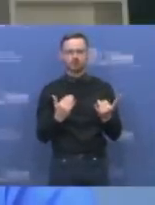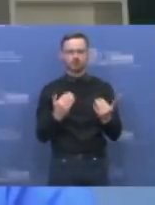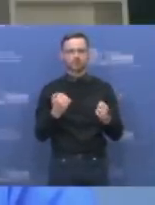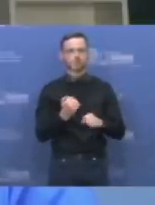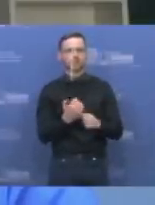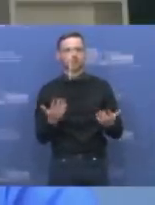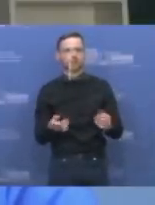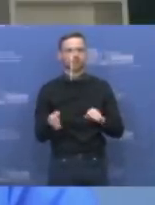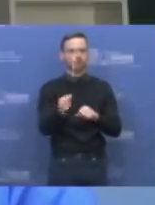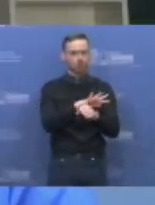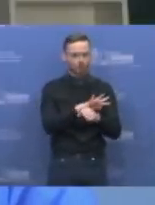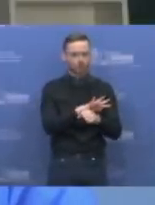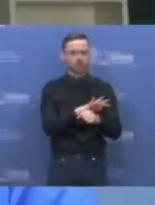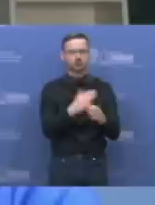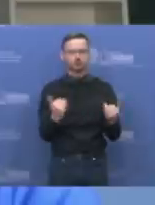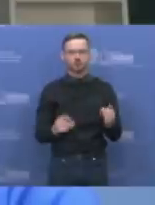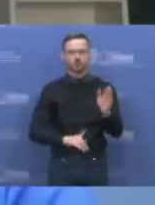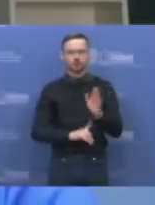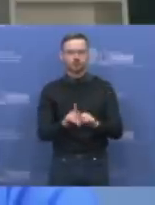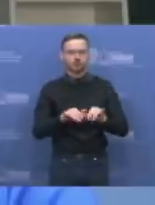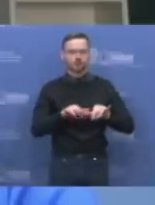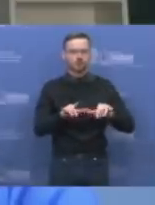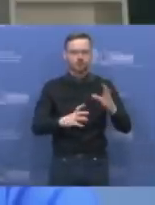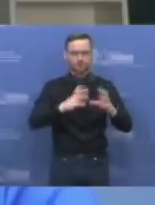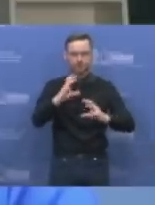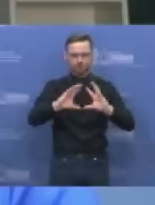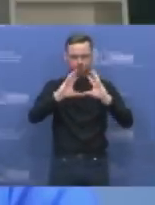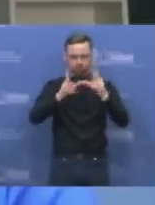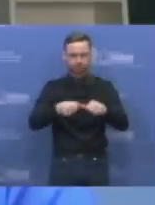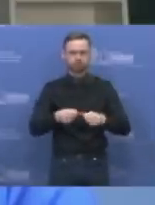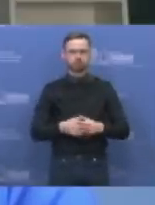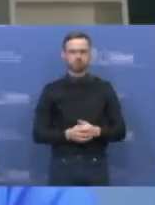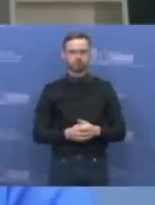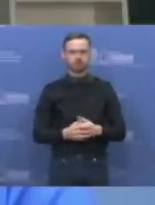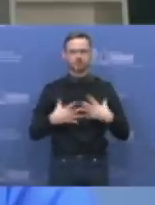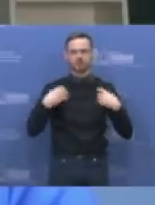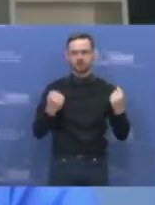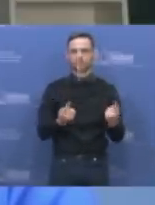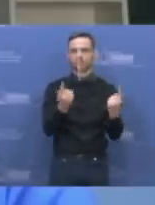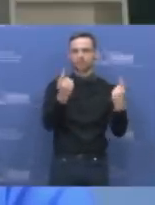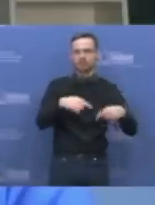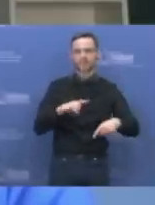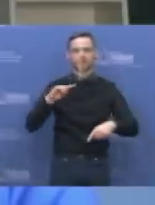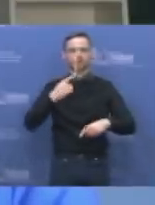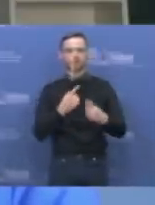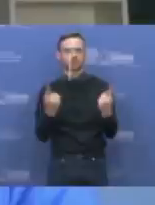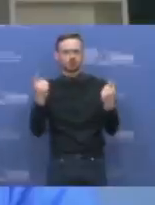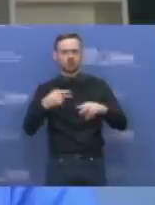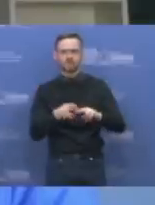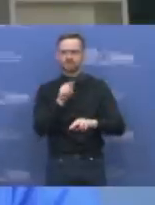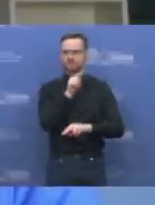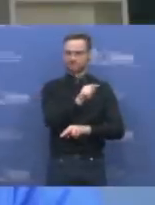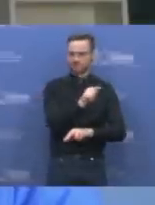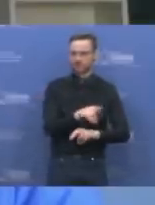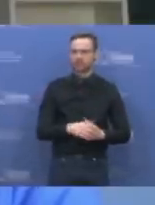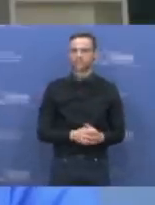išsivystė į pandemiją, kuri turi labai daug pasiekmių tiek sveikatai, tiek ekonomikai, bet